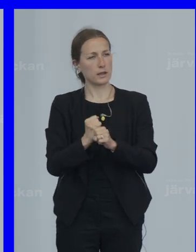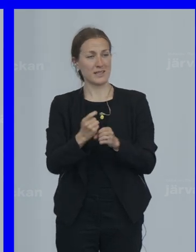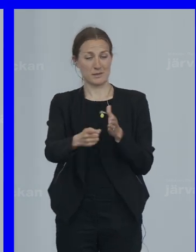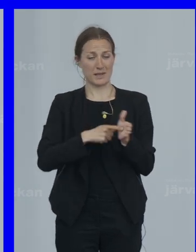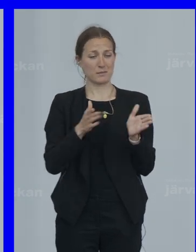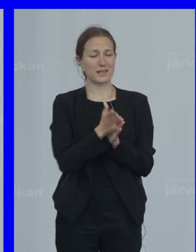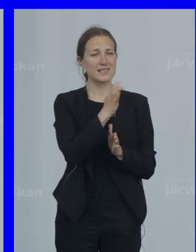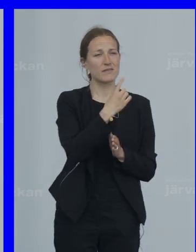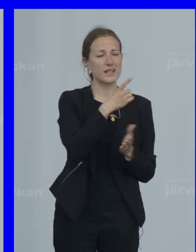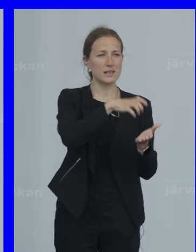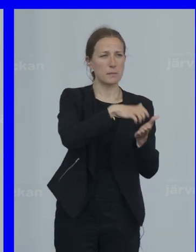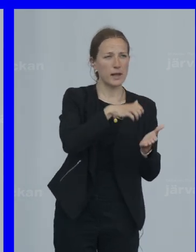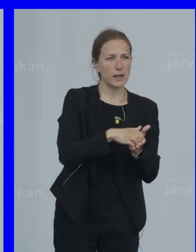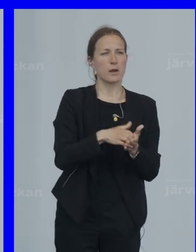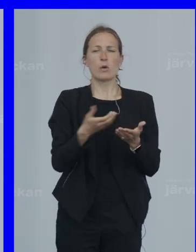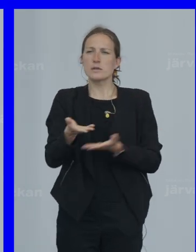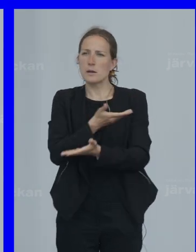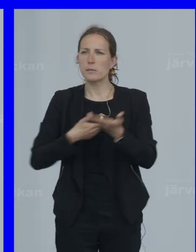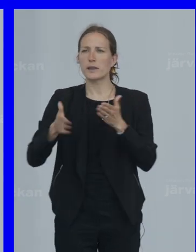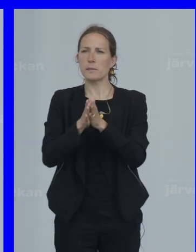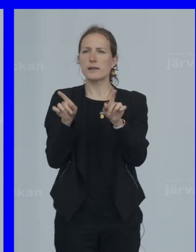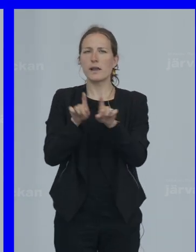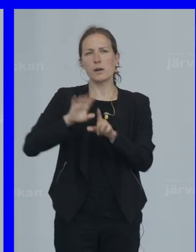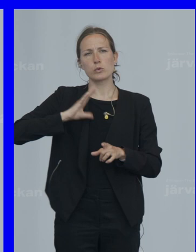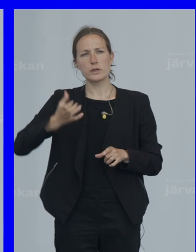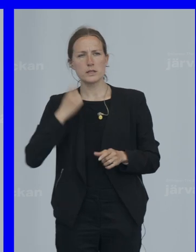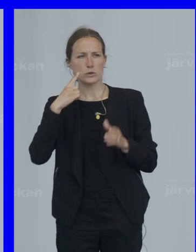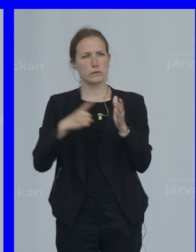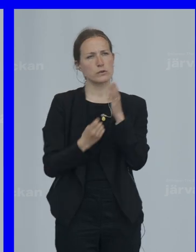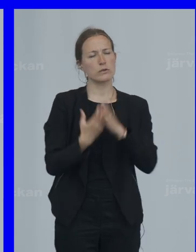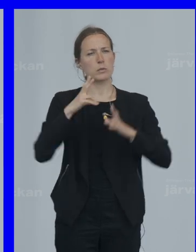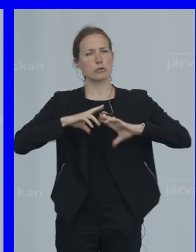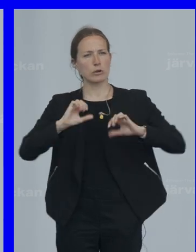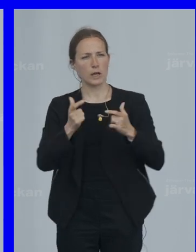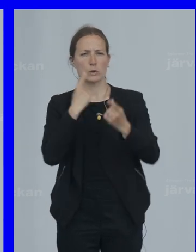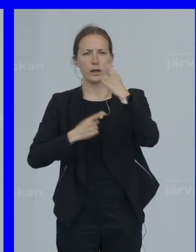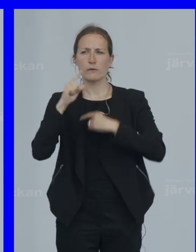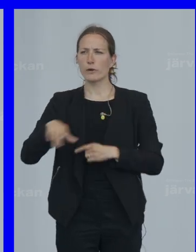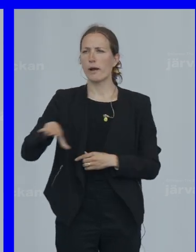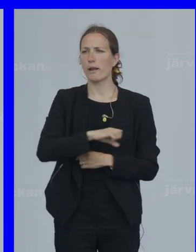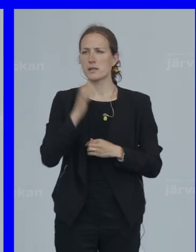med civilsamhället och närpolisen i samverkan. För att skapa trygghet och dialog för alla som bor på Järva.